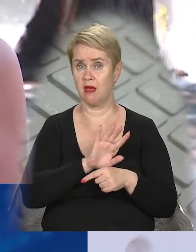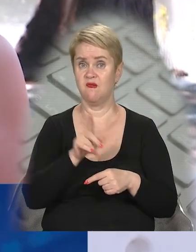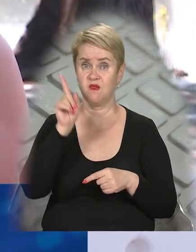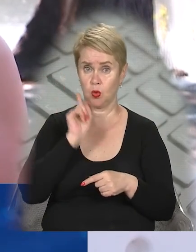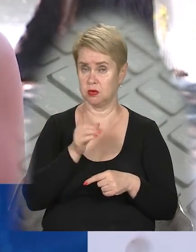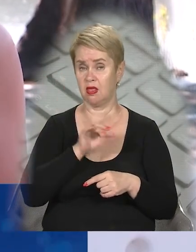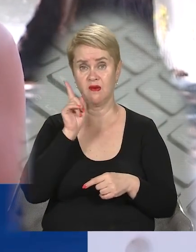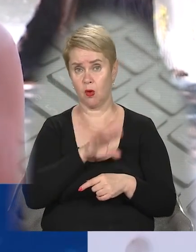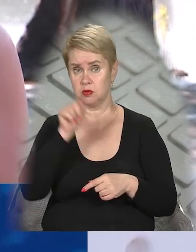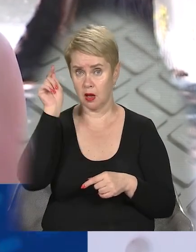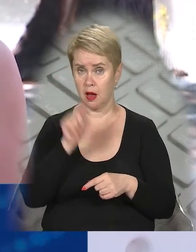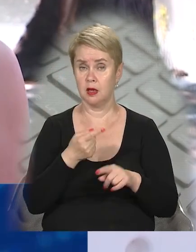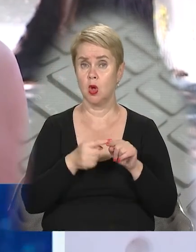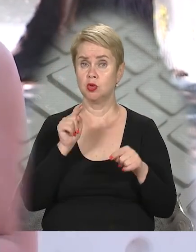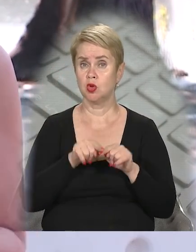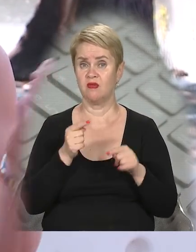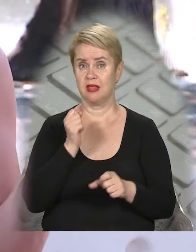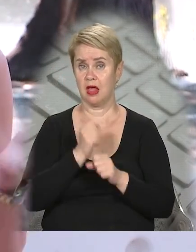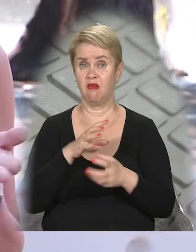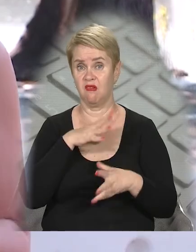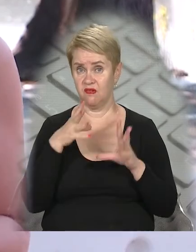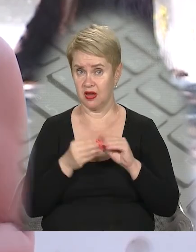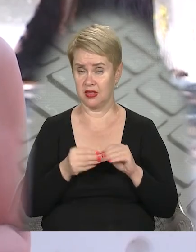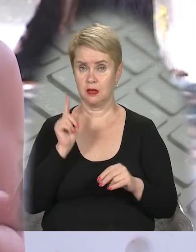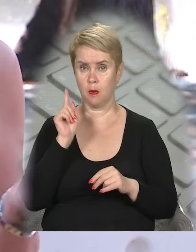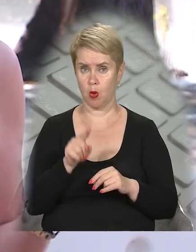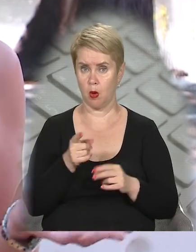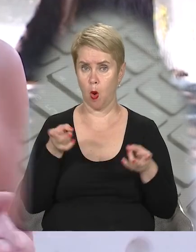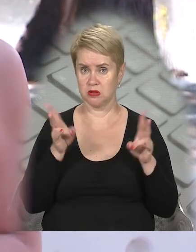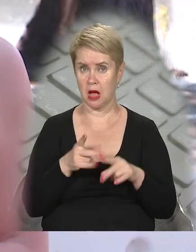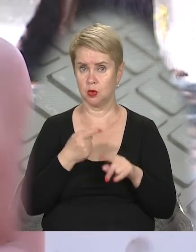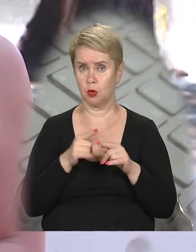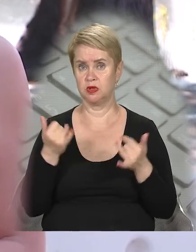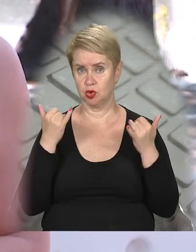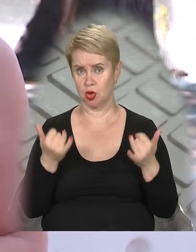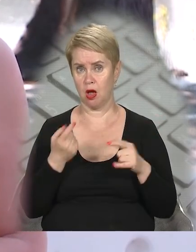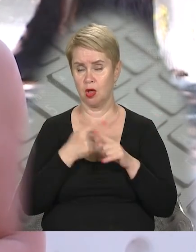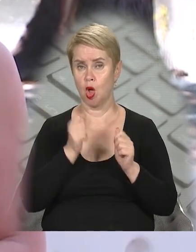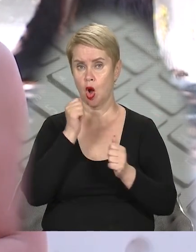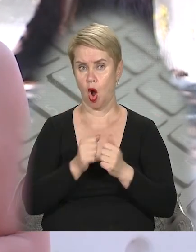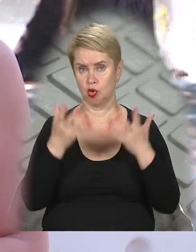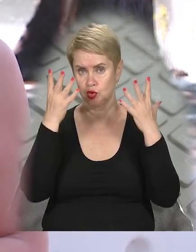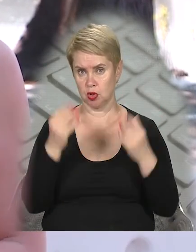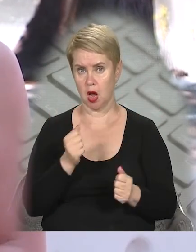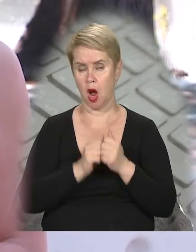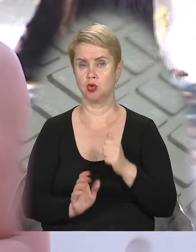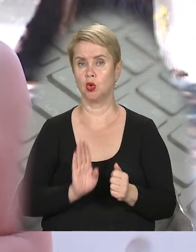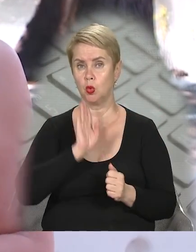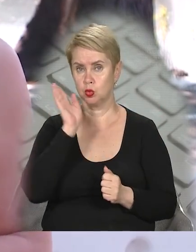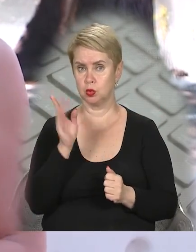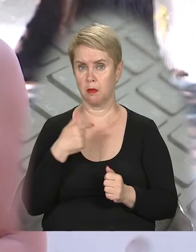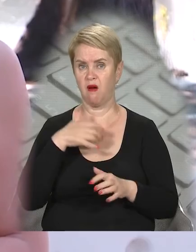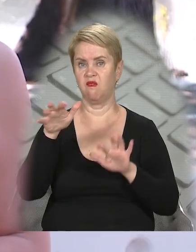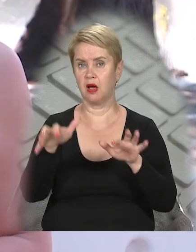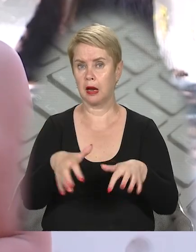вкусно чи не вкусно. Ну, відповідно, робимо виводи по тим остаткам, які ми зараз. Це кожен день, кожне витро ми